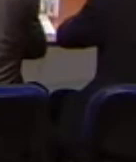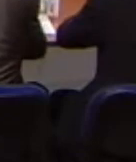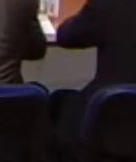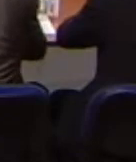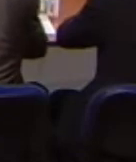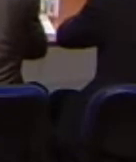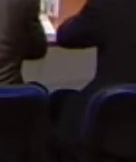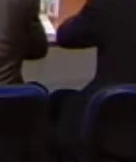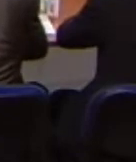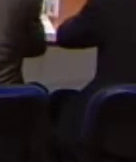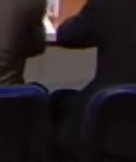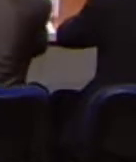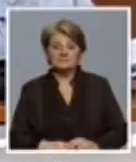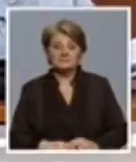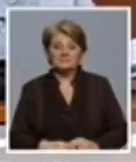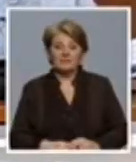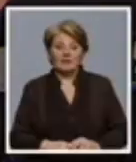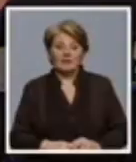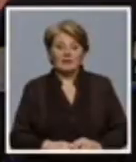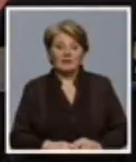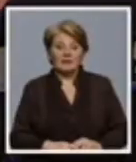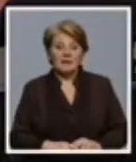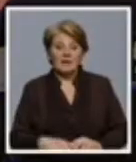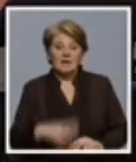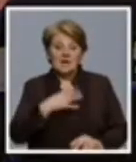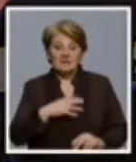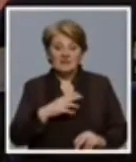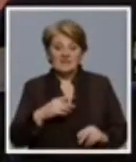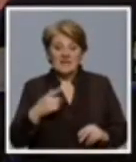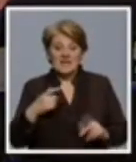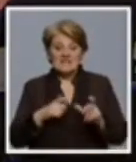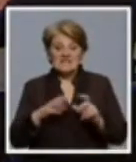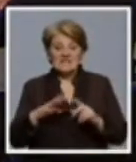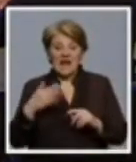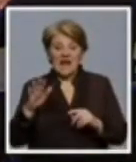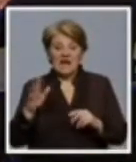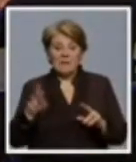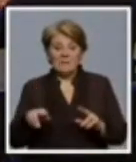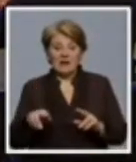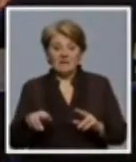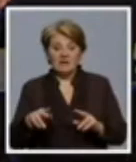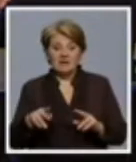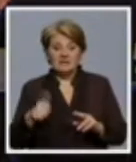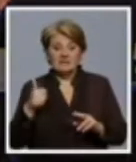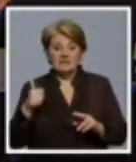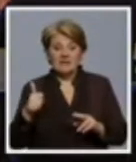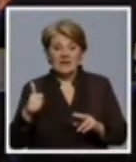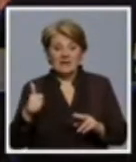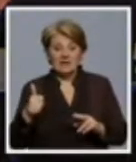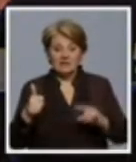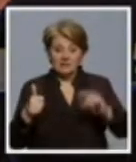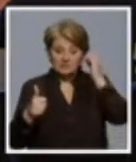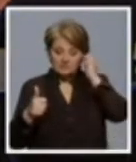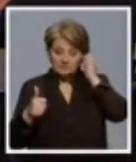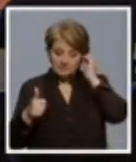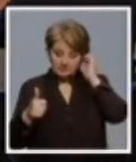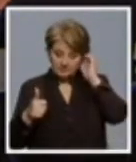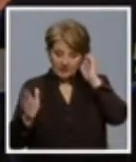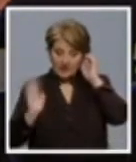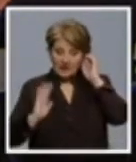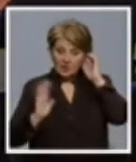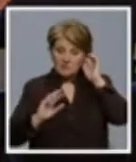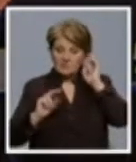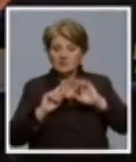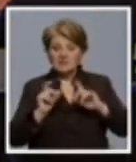ne dopusti, pa i po cijenu rata. Imamo Hrvatsku stranku prava, dr. Ante Stači. Sjedim u predsjednicu Hrvatskog nadnog sabara i